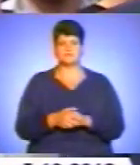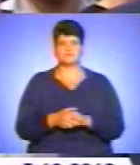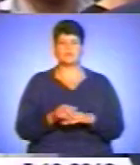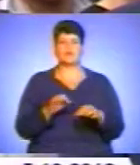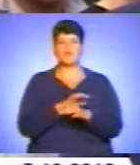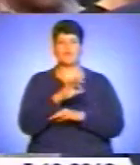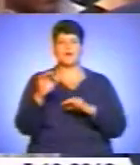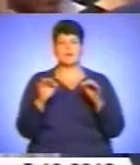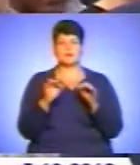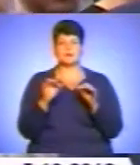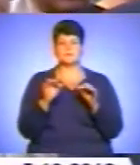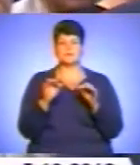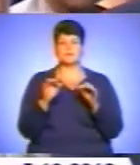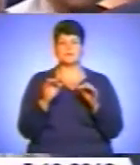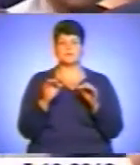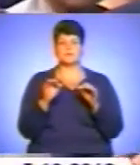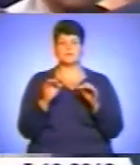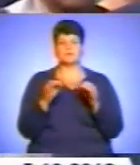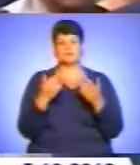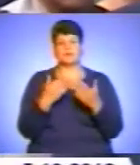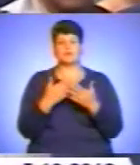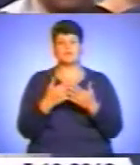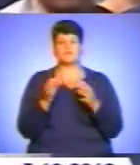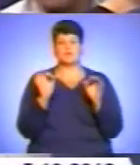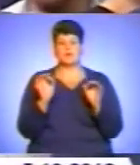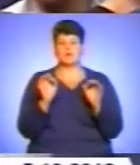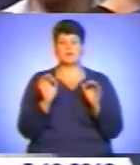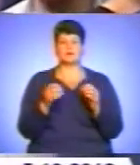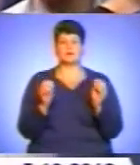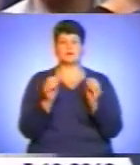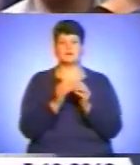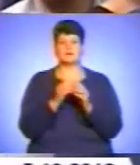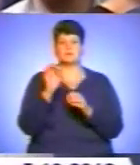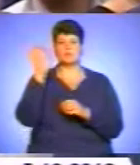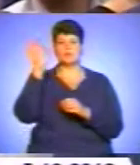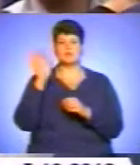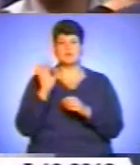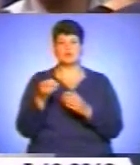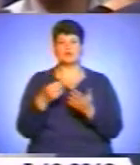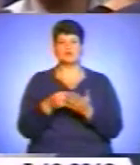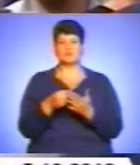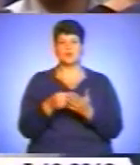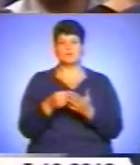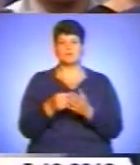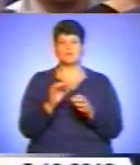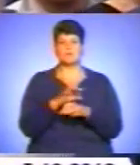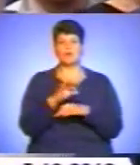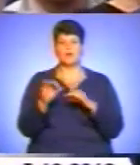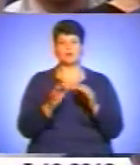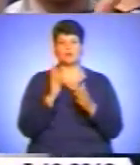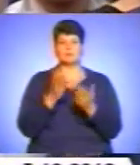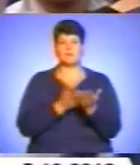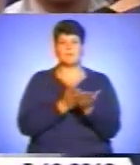проєкті, вернее, 10% від стоїмості проєкту буде